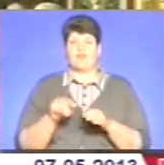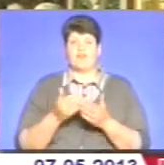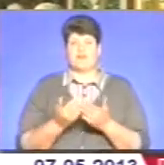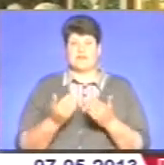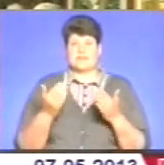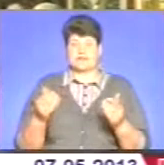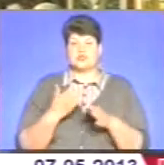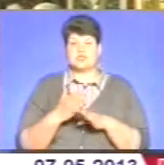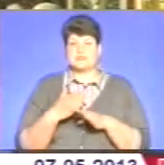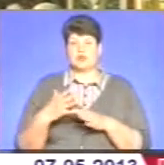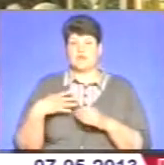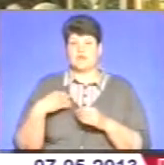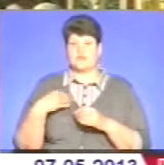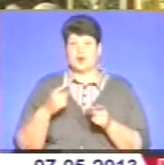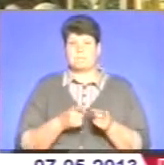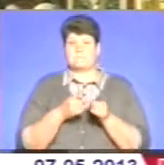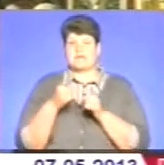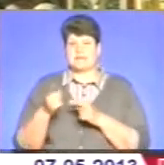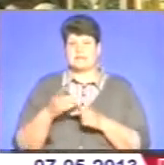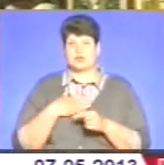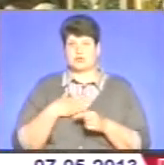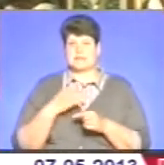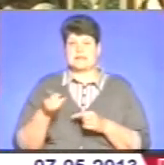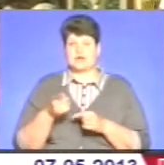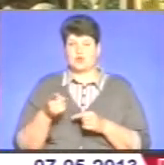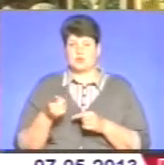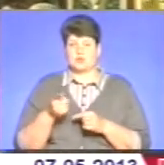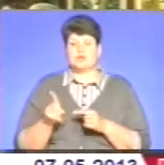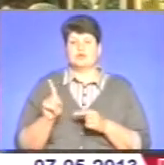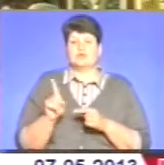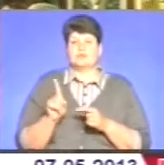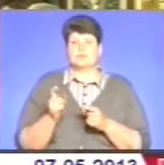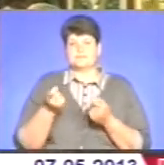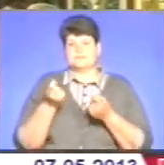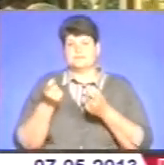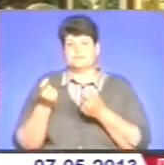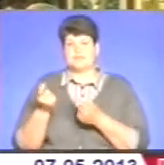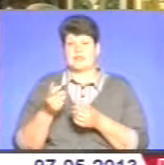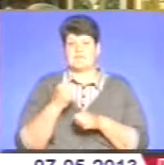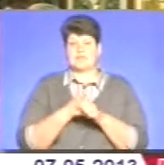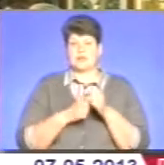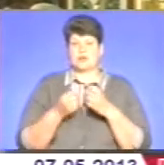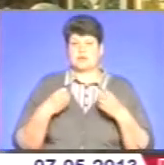частинку Львівщини, перенести до нас на Тернопільщину, аби десь на оці великодні свята